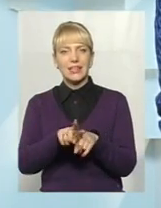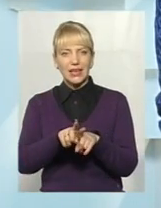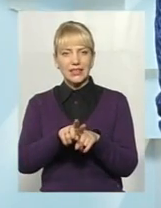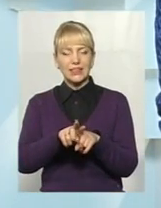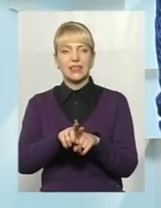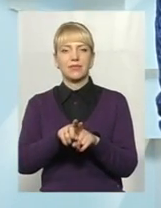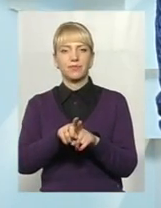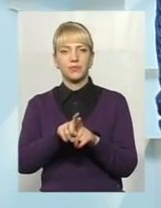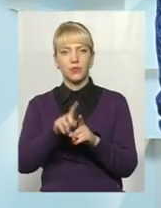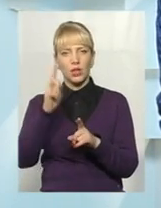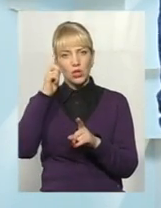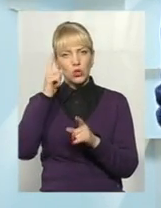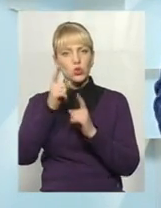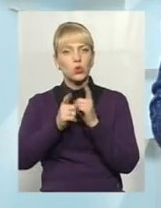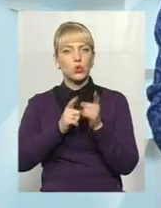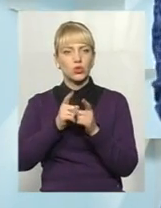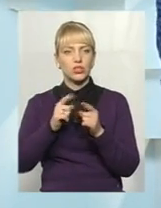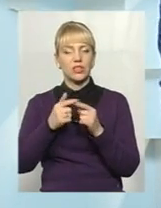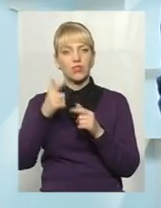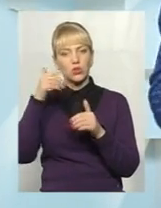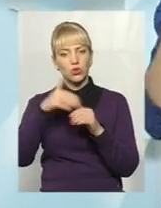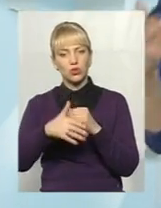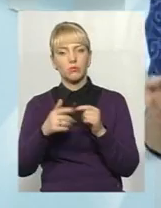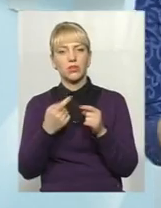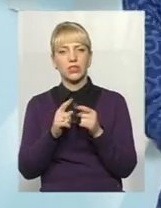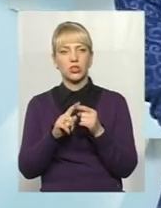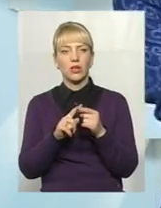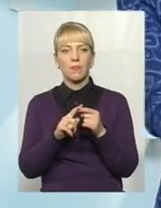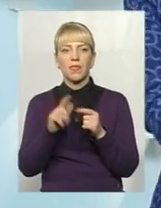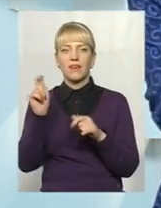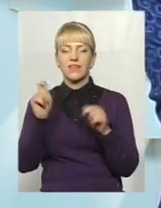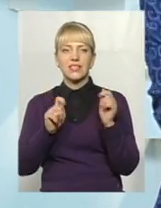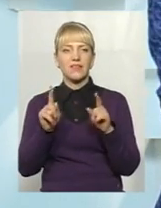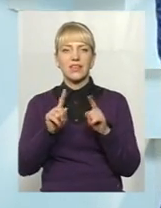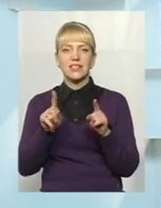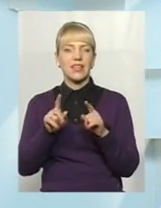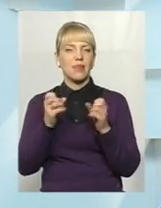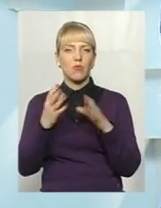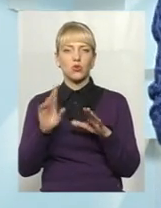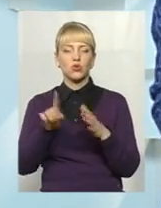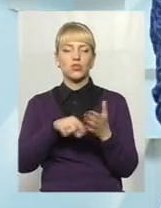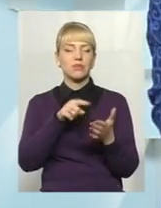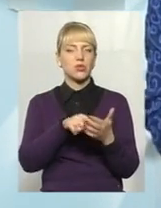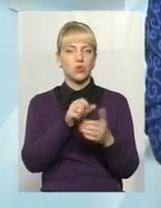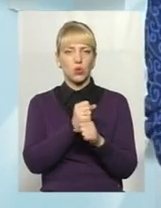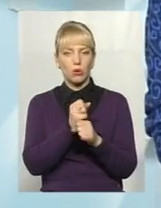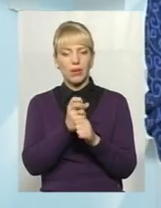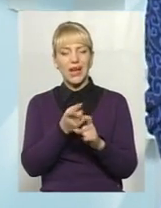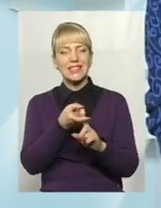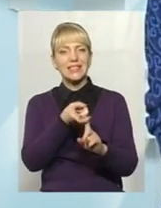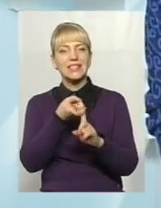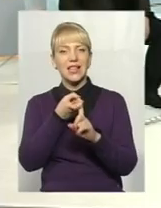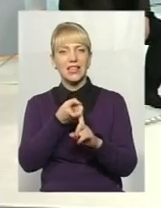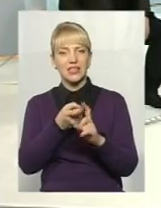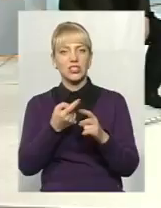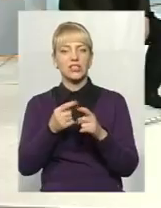вони зрозуміли таку пряму залежність. Це не просто там щось місто робить, а це прямо... Пряма залежність